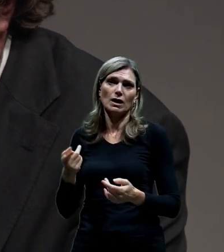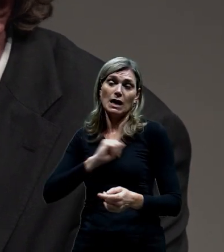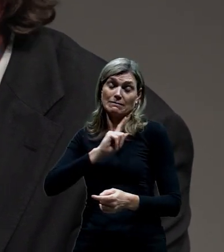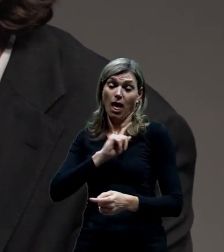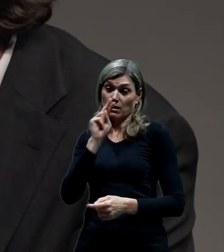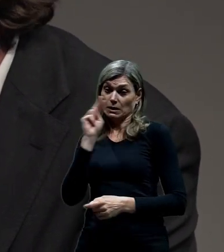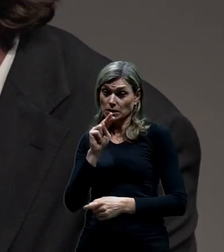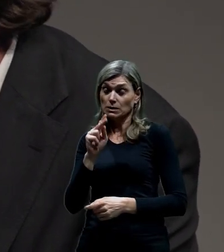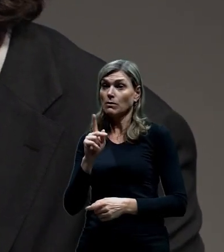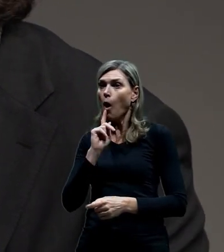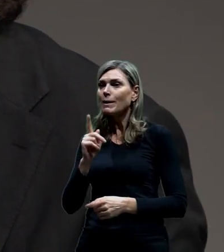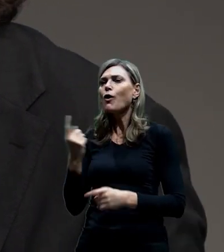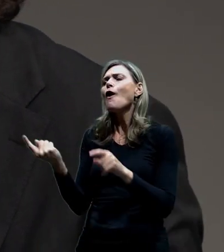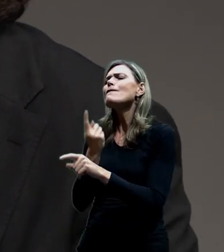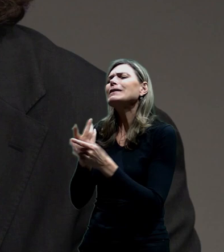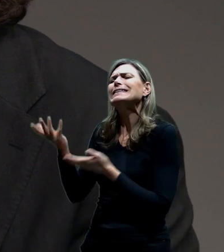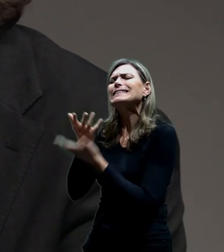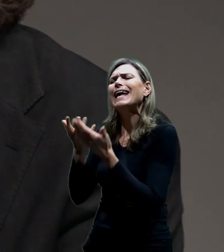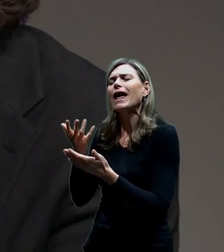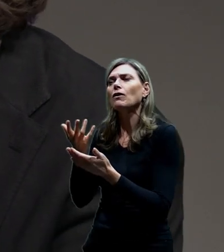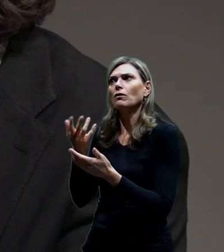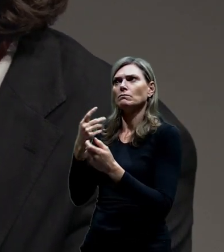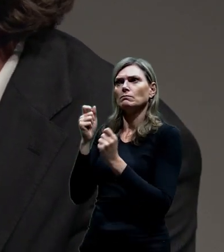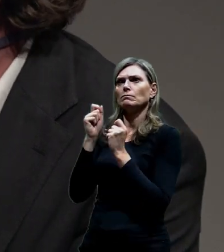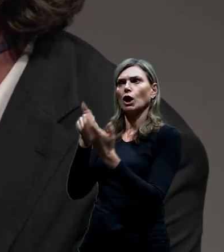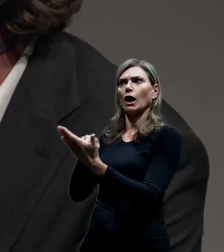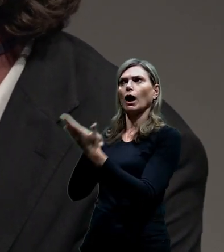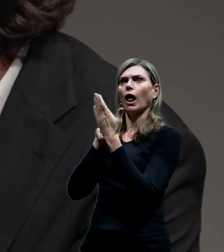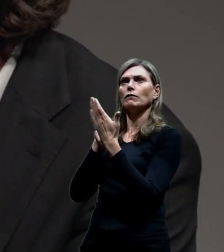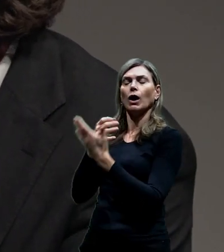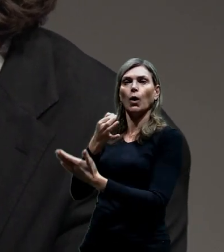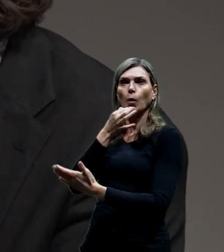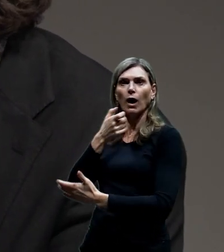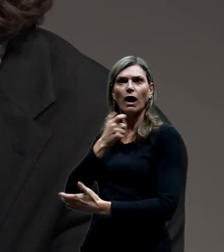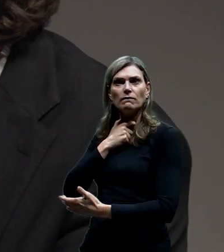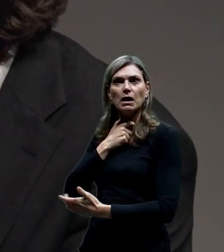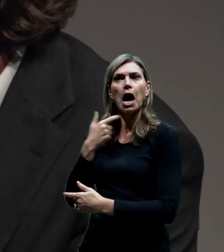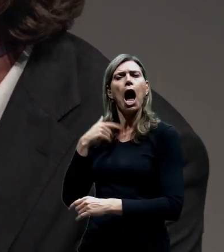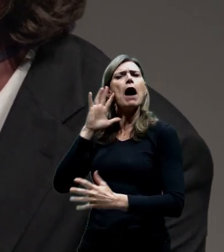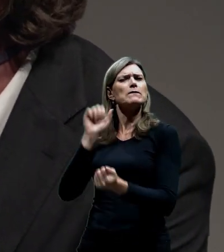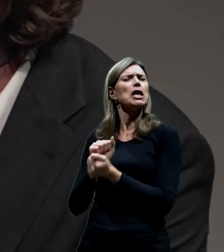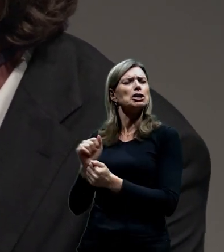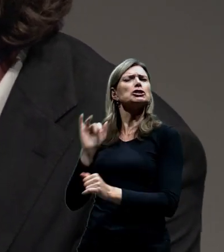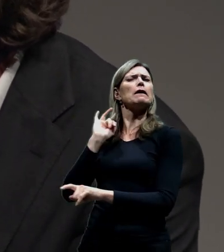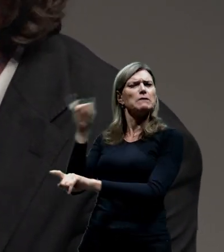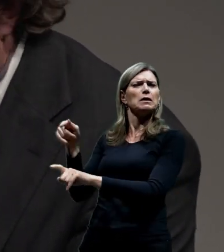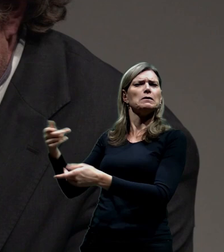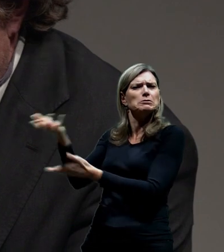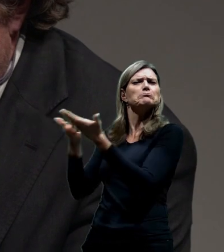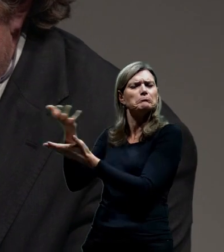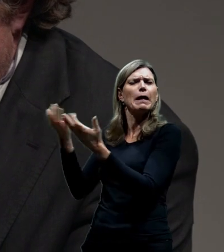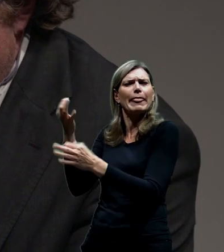mě to až samotného překvapilo. Protože já jsem trošku doufal, že to vlastně jako vyjde, že to vlastně bude cesta, jak se